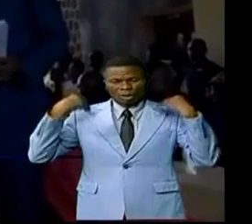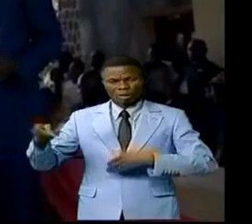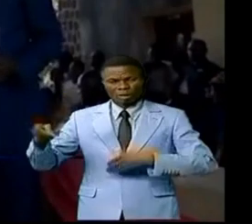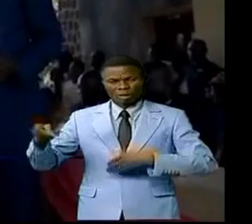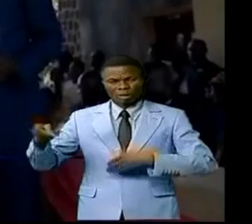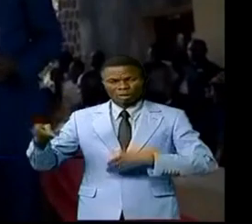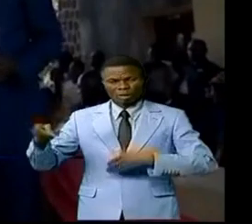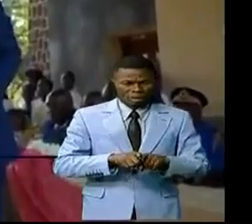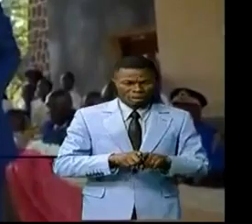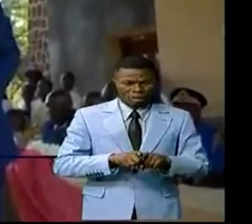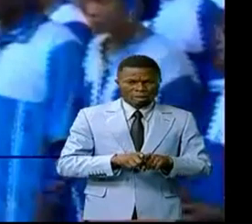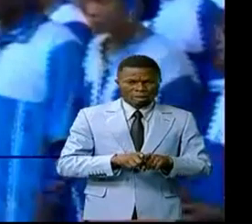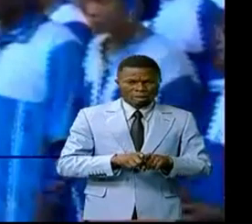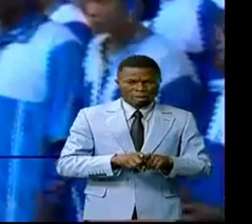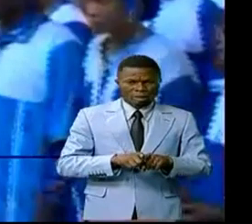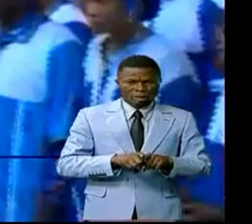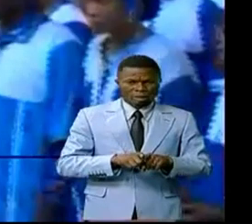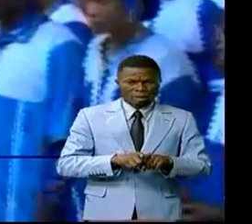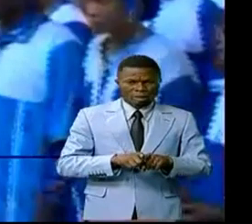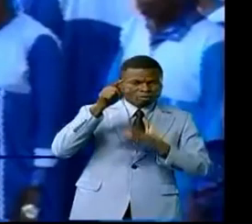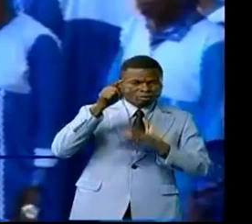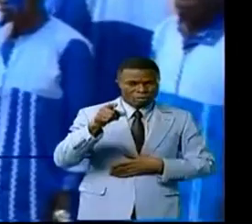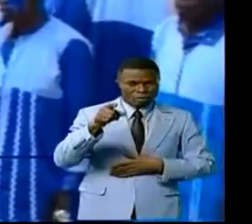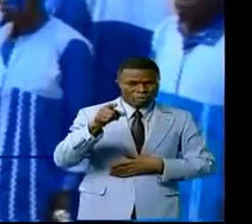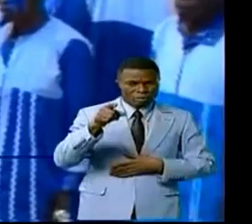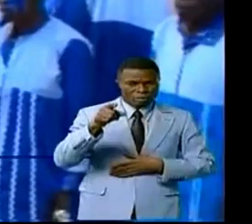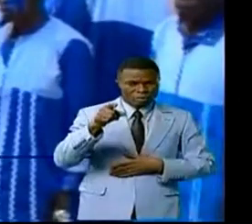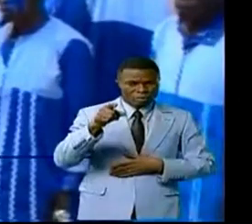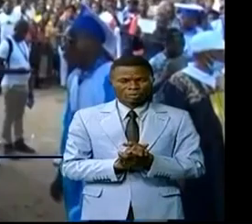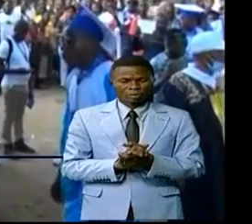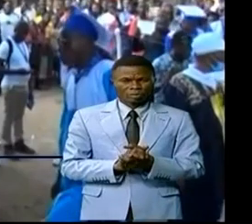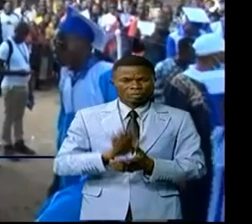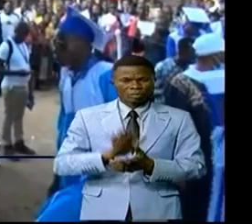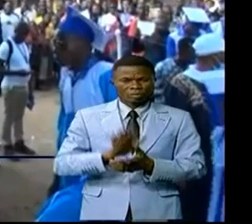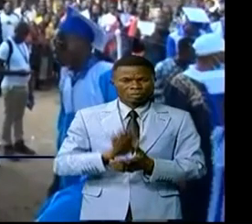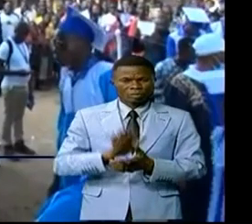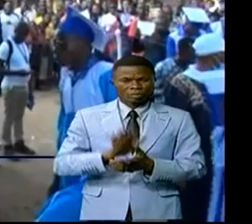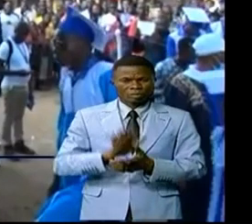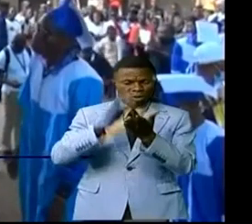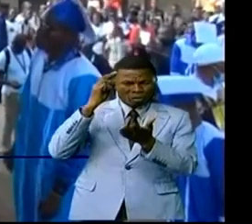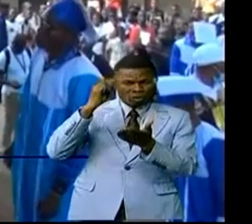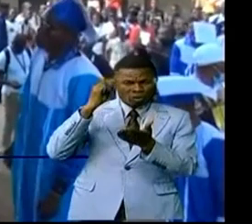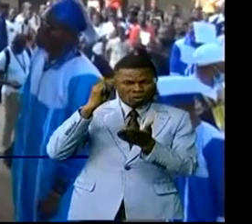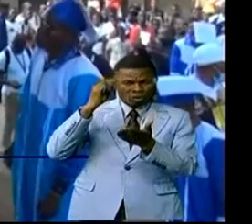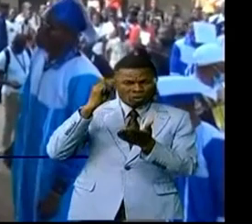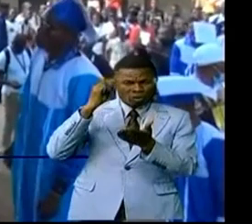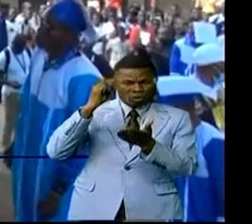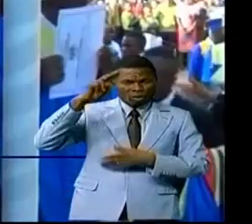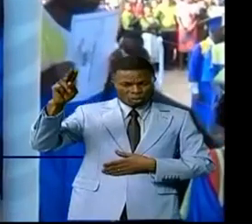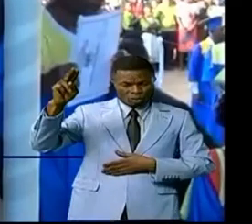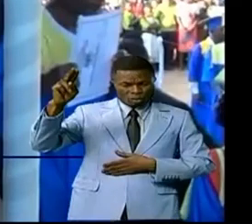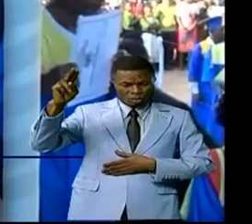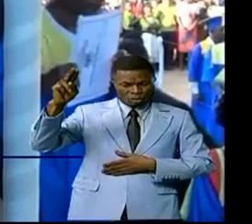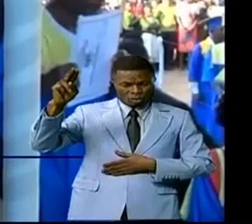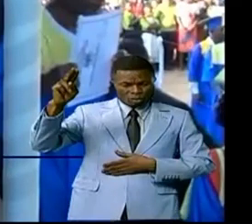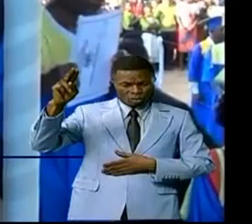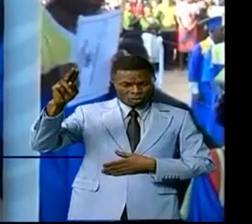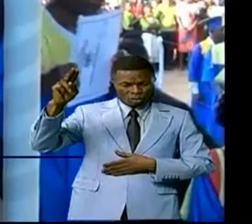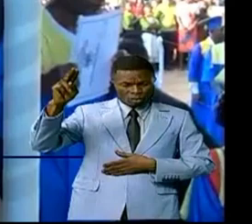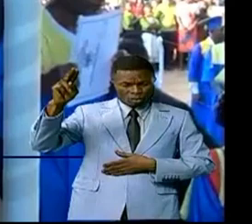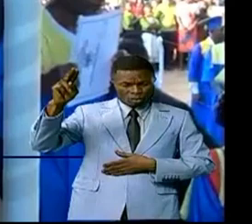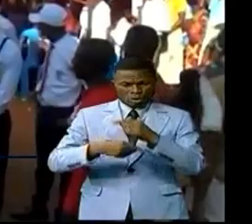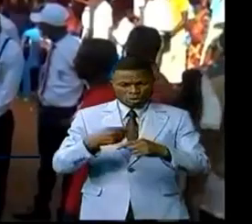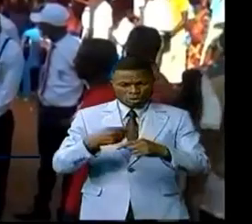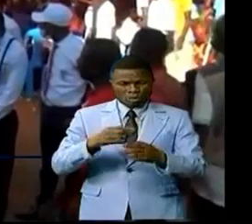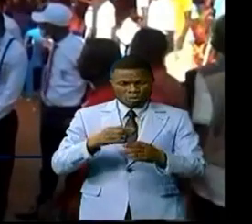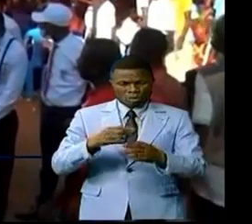et ces derniers. Rétenons que parmi les cinq établissements supérieurs et universitaires qui ont procédé à